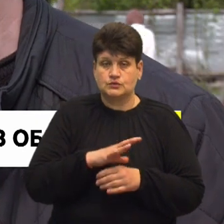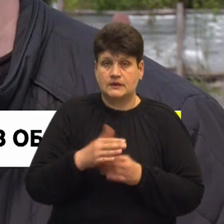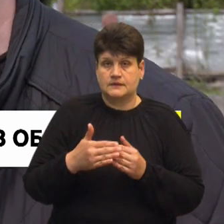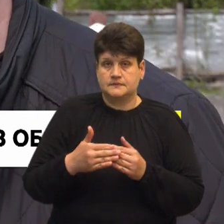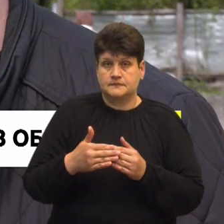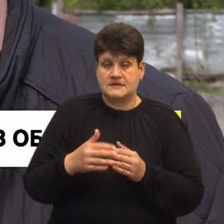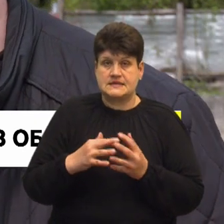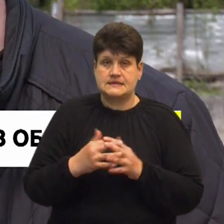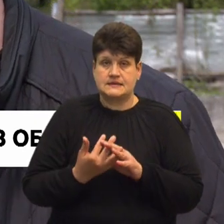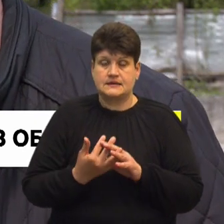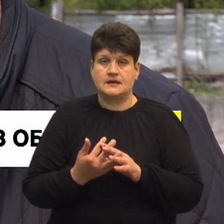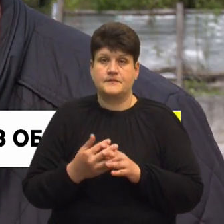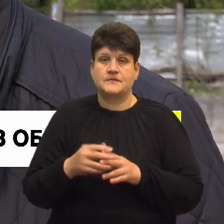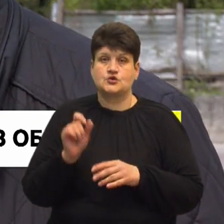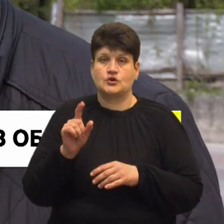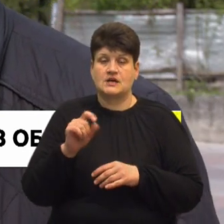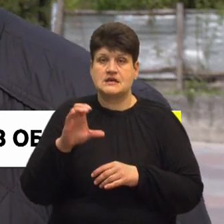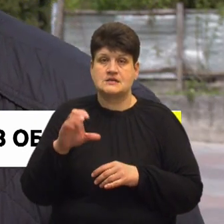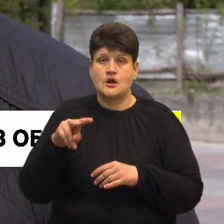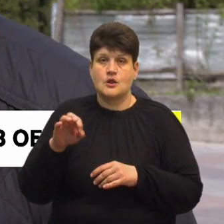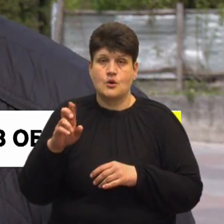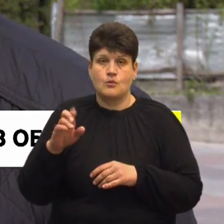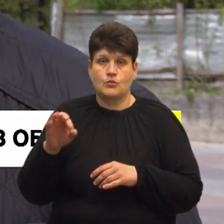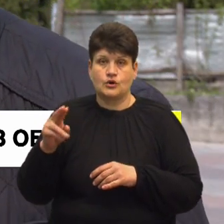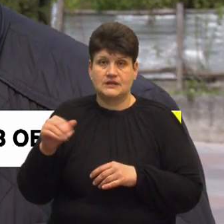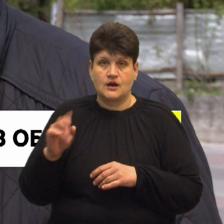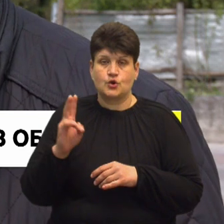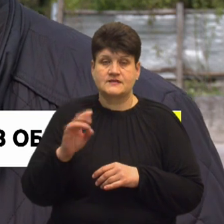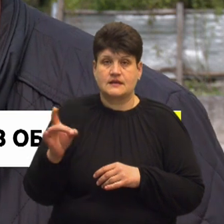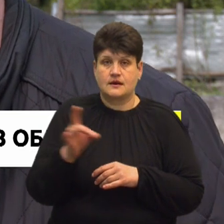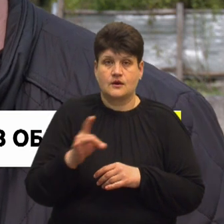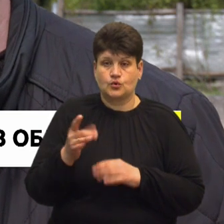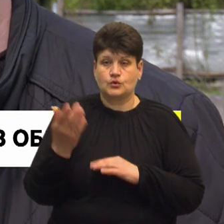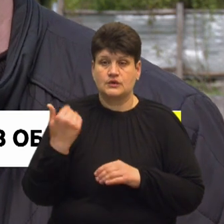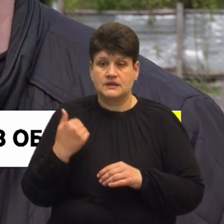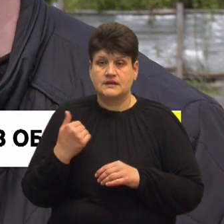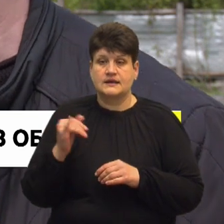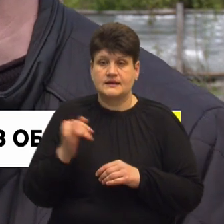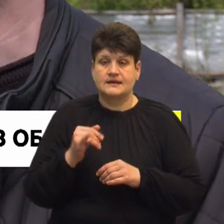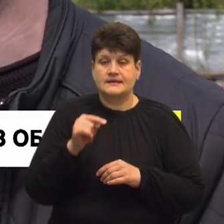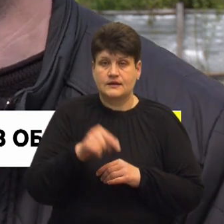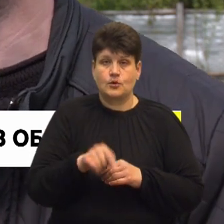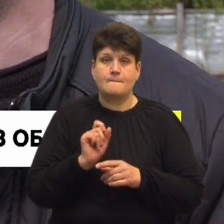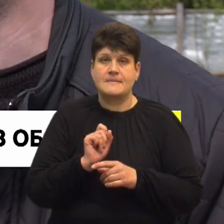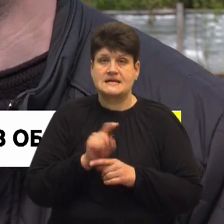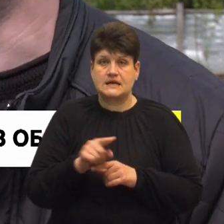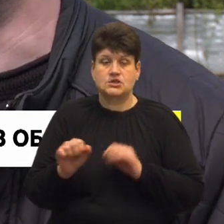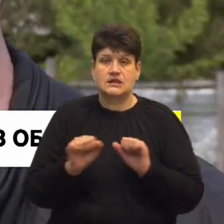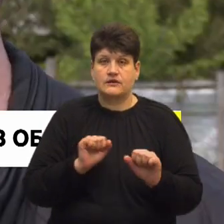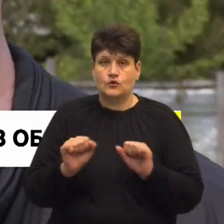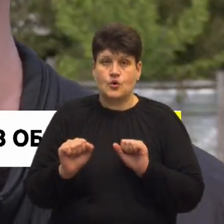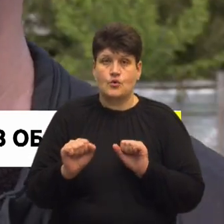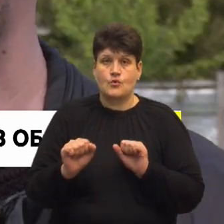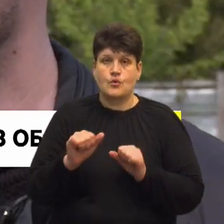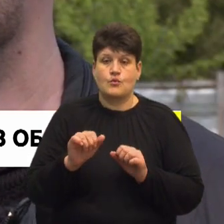з села Золота Слобода, – це Козівщина, колишній Козівський район, де його і призначили керівником, командувачем